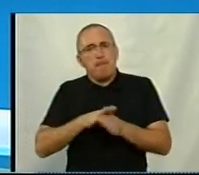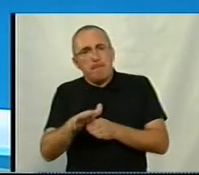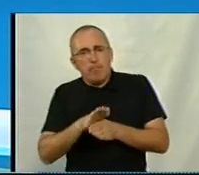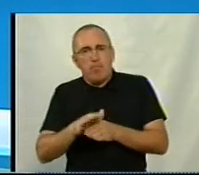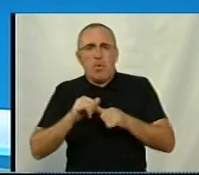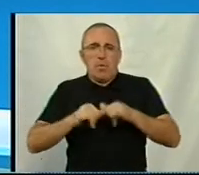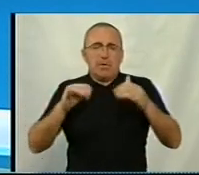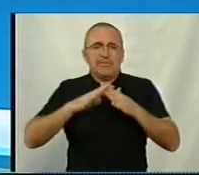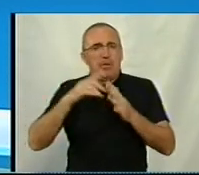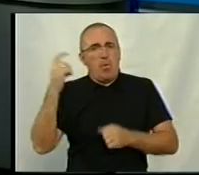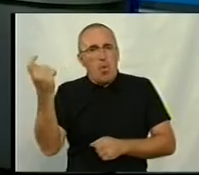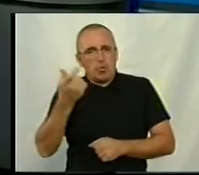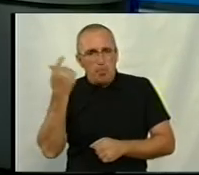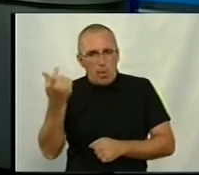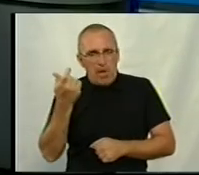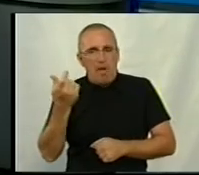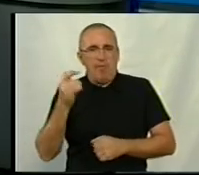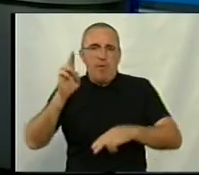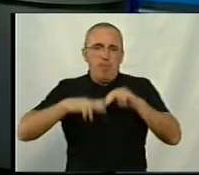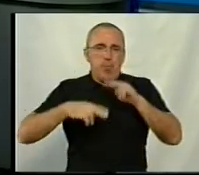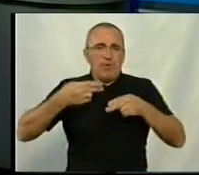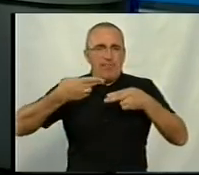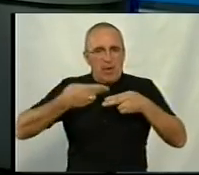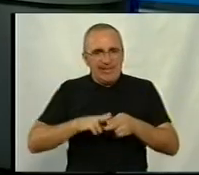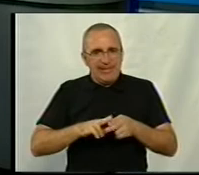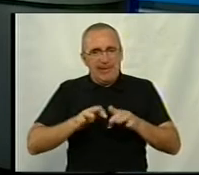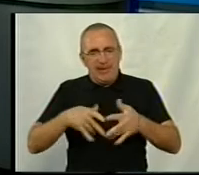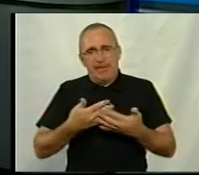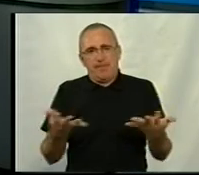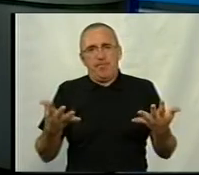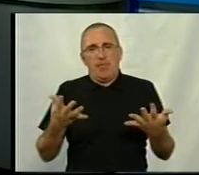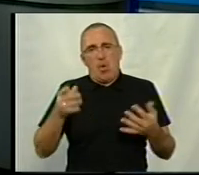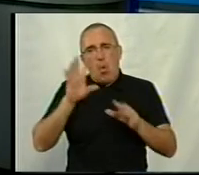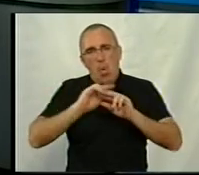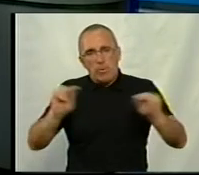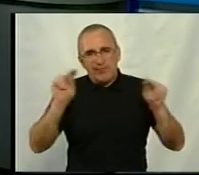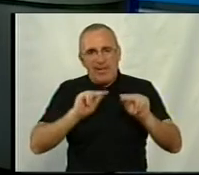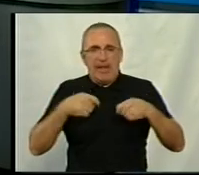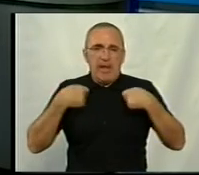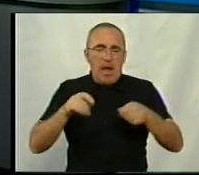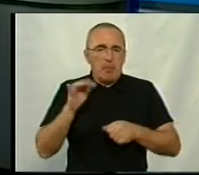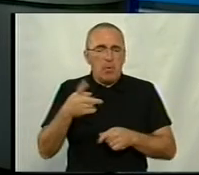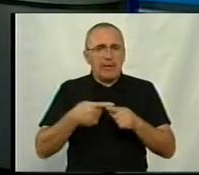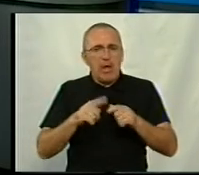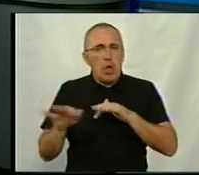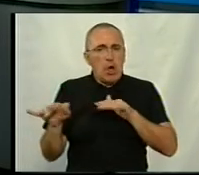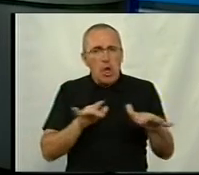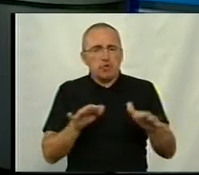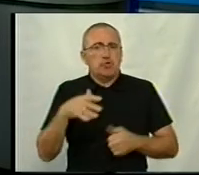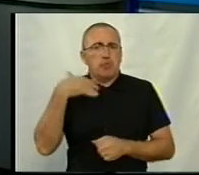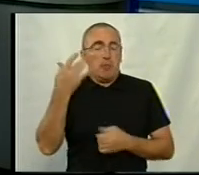розвиток сільського господарства і будівництва техніки. Там освітній ярмарок був і так далі і тому подібне. Такі речі, коли